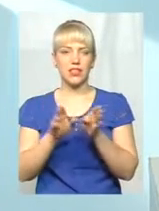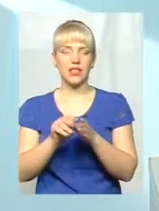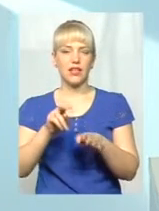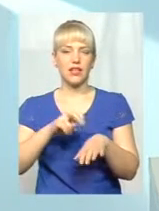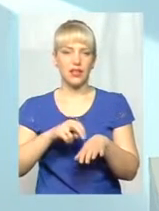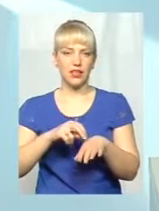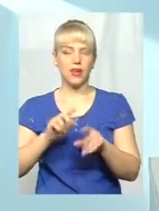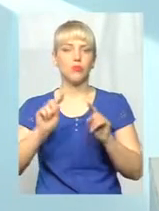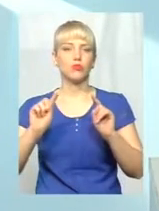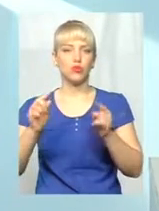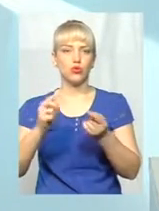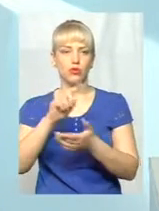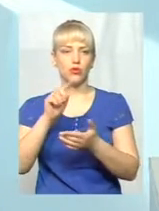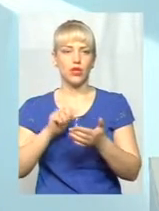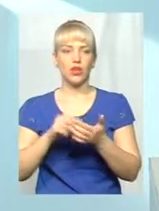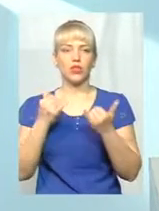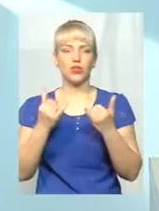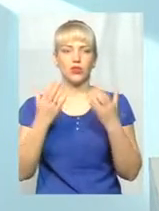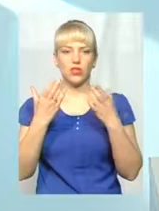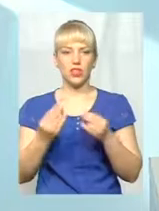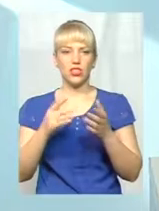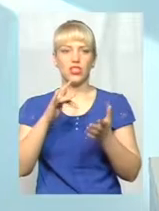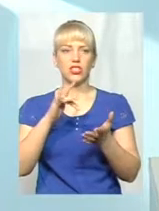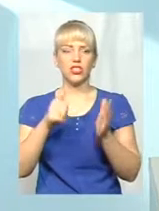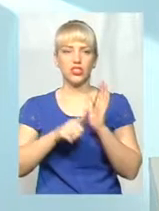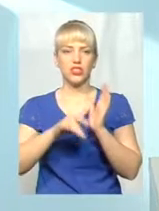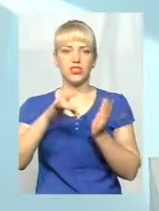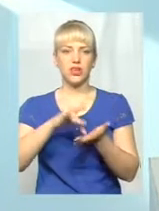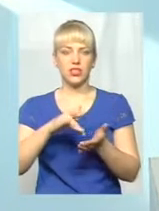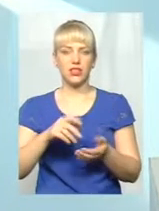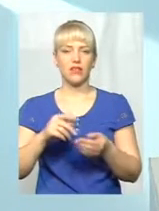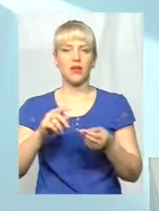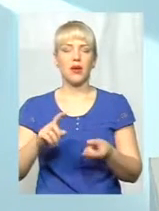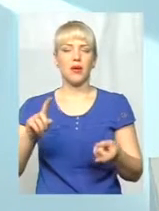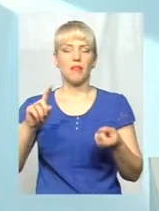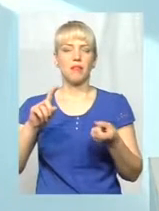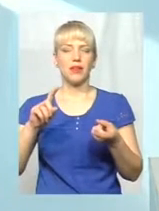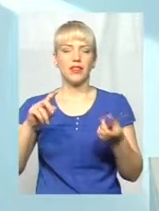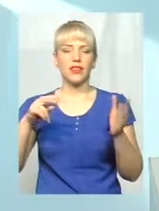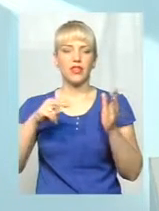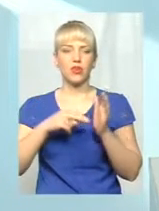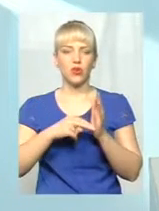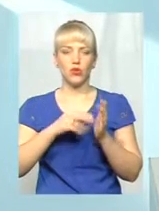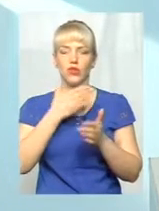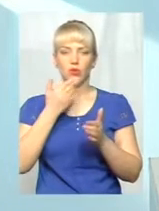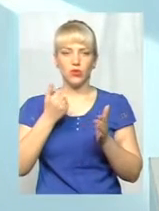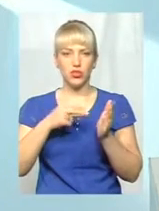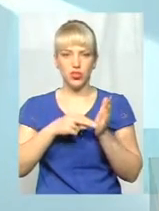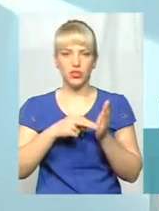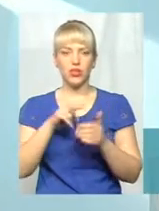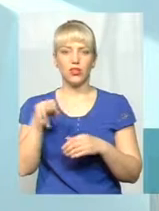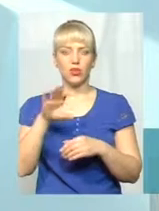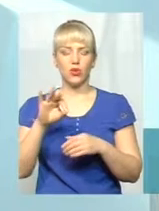6 центрів не підключені до електронної системи охорони здоров'я. Зв'язку з тим, що